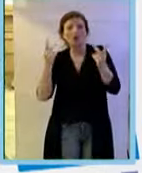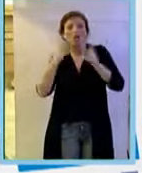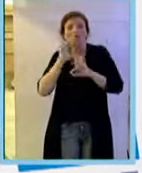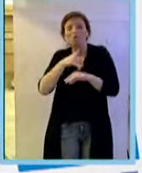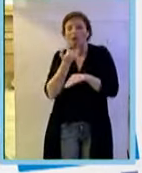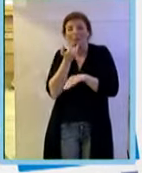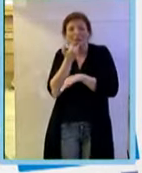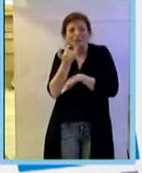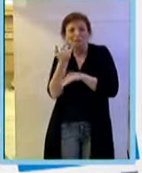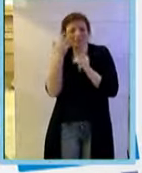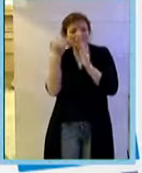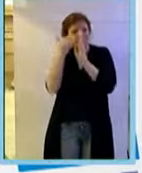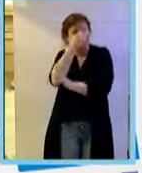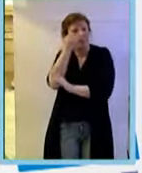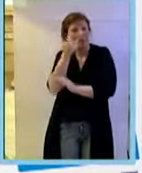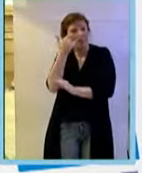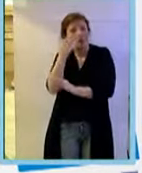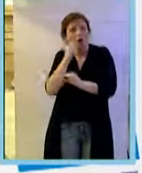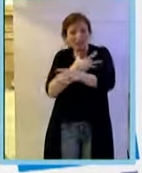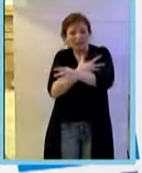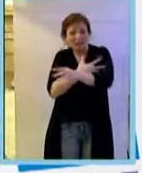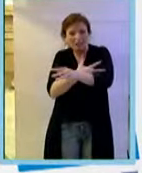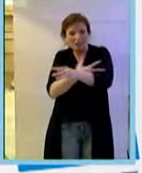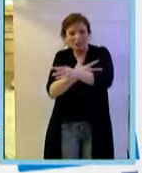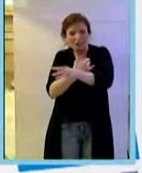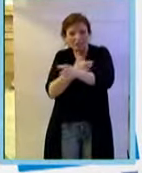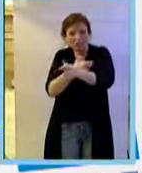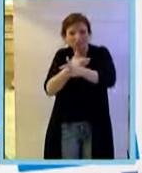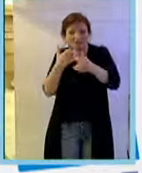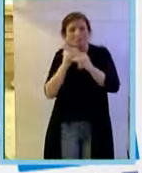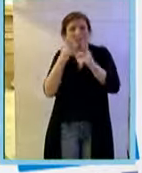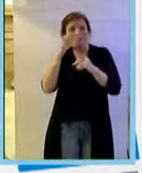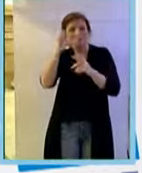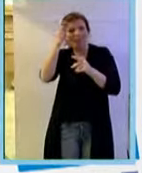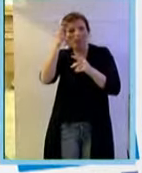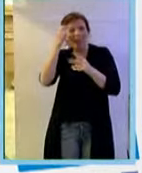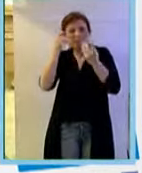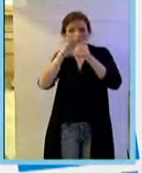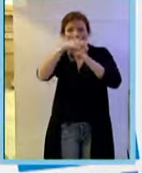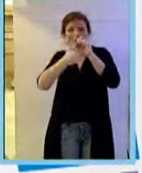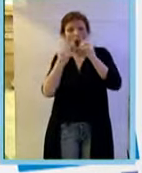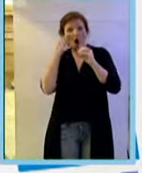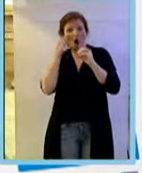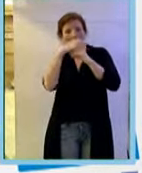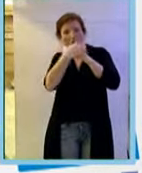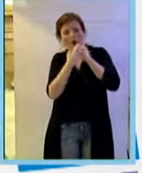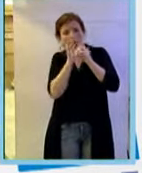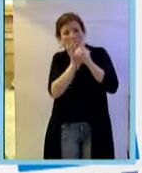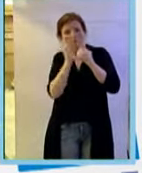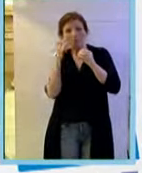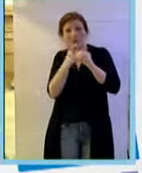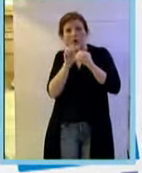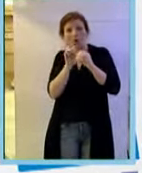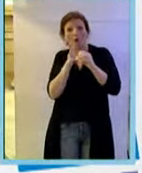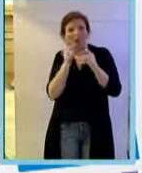lesione una crescita piccola dei vasi nella macula che la regione piena di fotorecettori